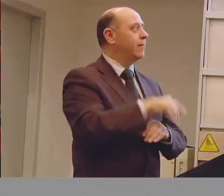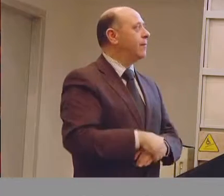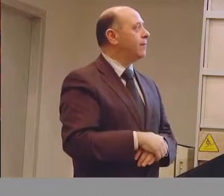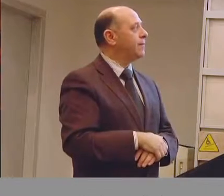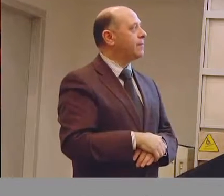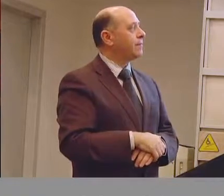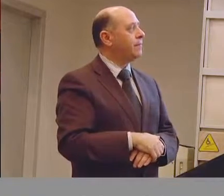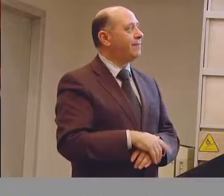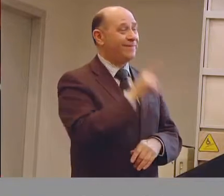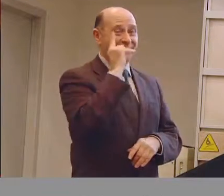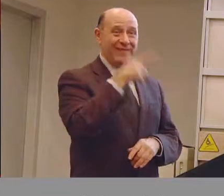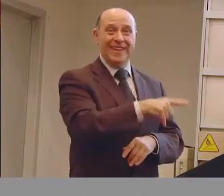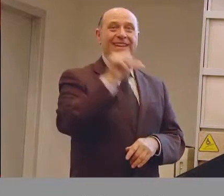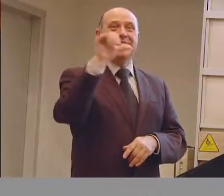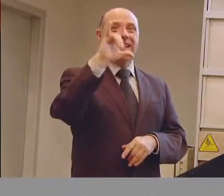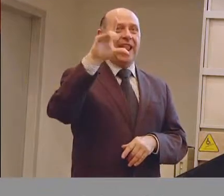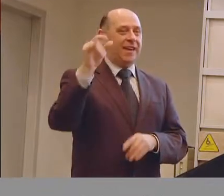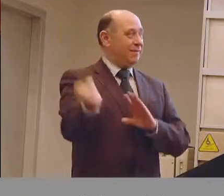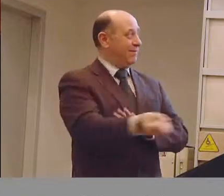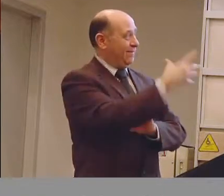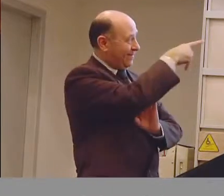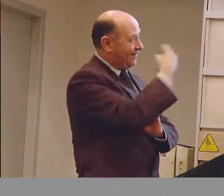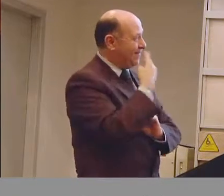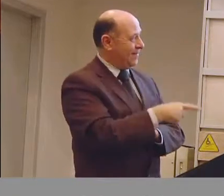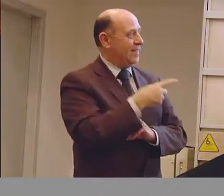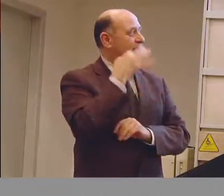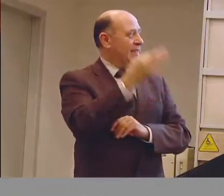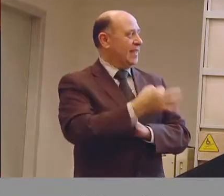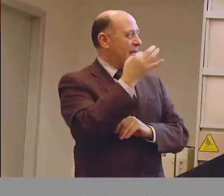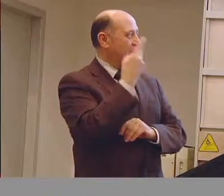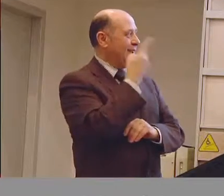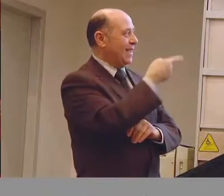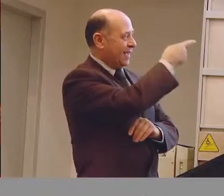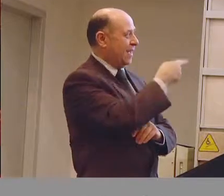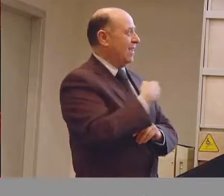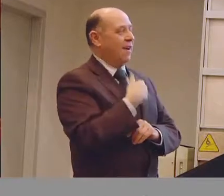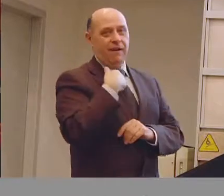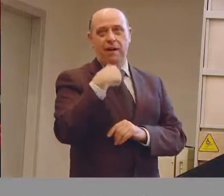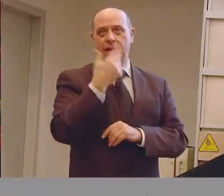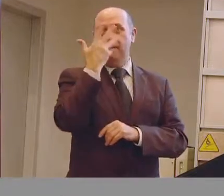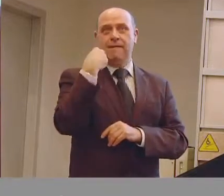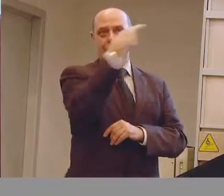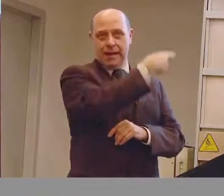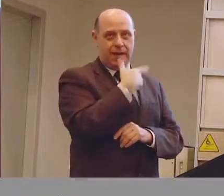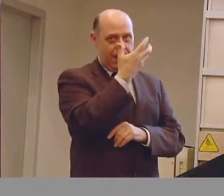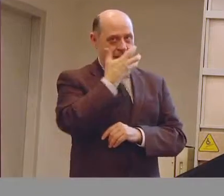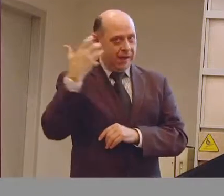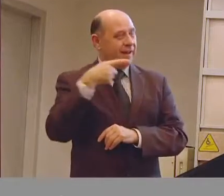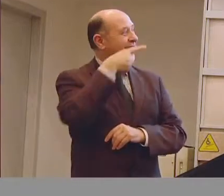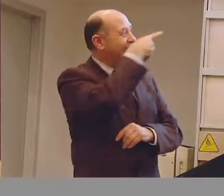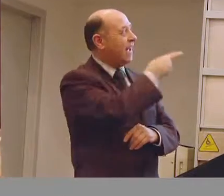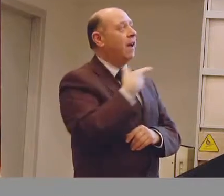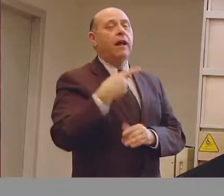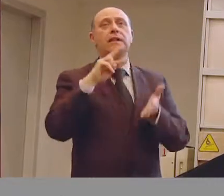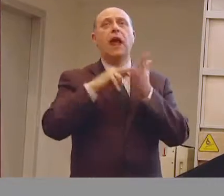Questa slide la porto sempre con me, chi mi conosce e mi ha seguito in altre presentazioni sapete come tengo a questi aspetti. Noi parliamo sempre di altra